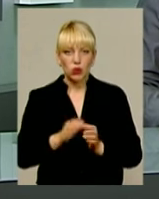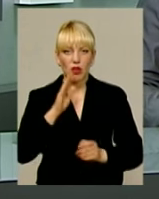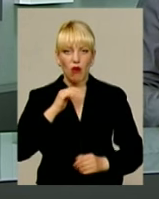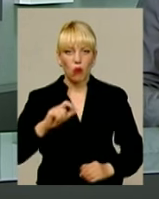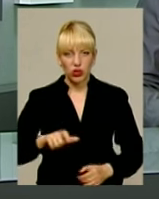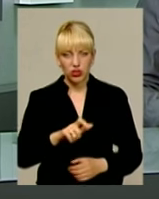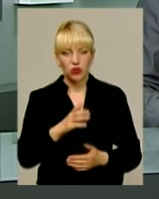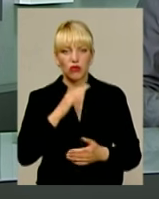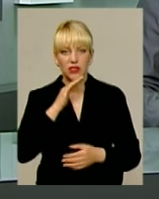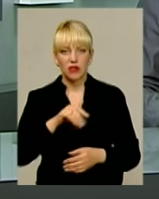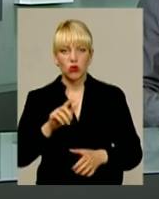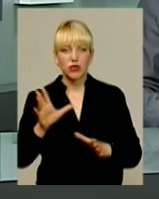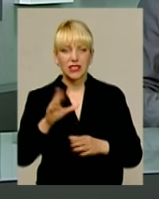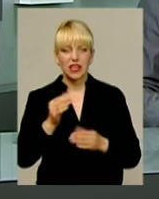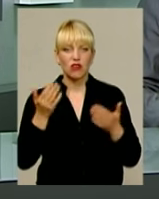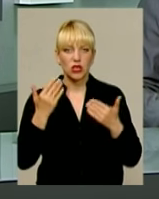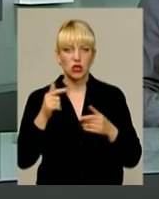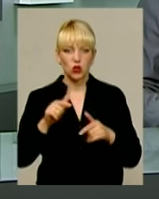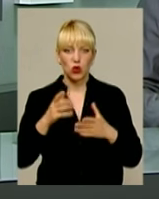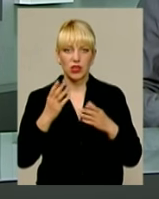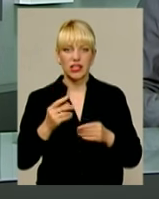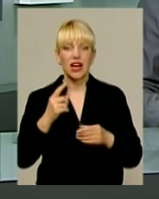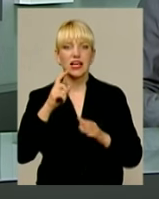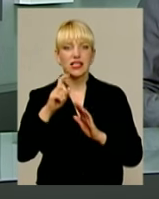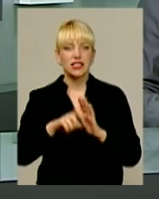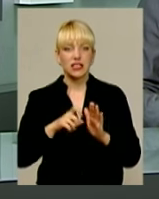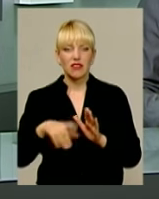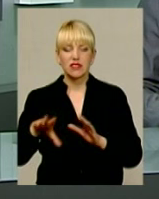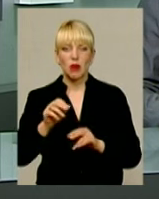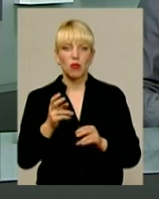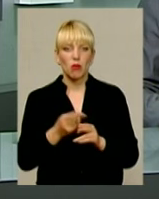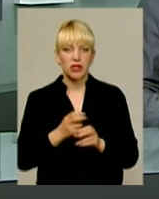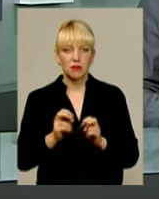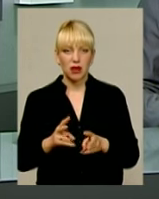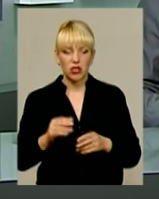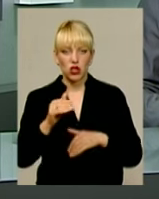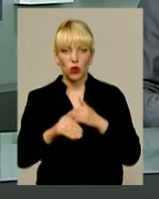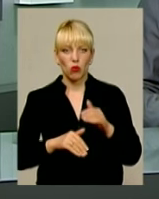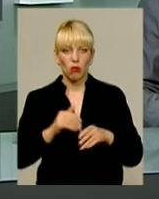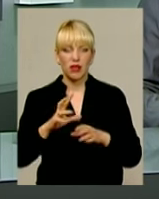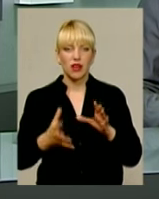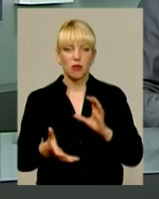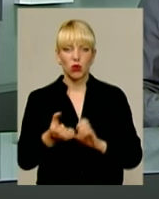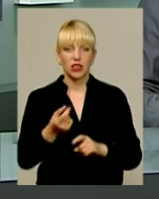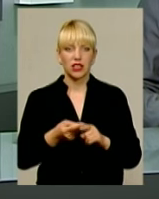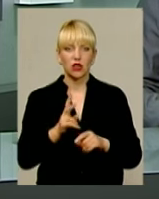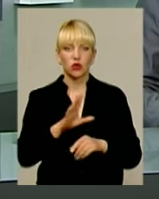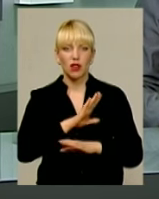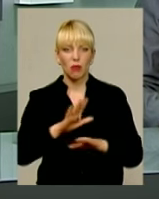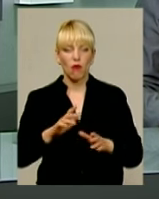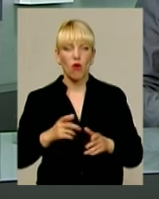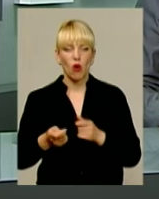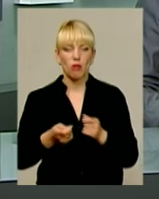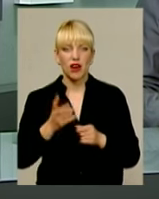Усі відпочивальники сьогодні мали змогу дізнатися все про безпечне купання, а також про порятунок тих, хто не був обережним на воді.